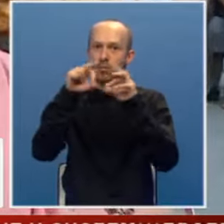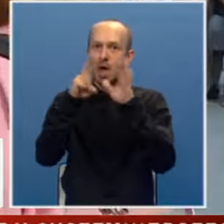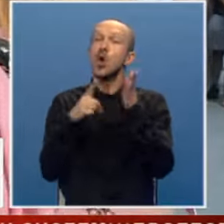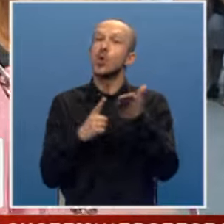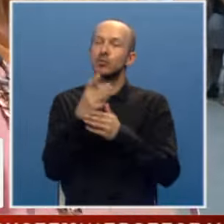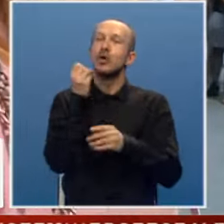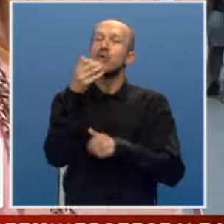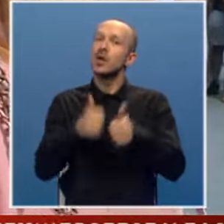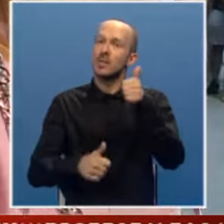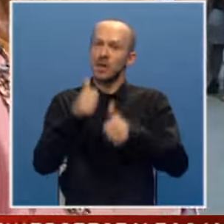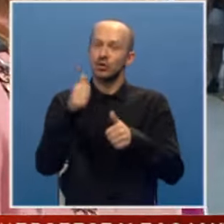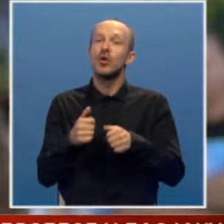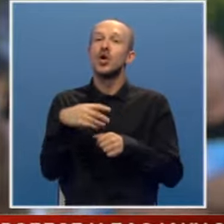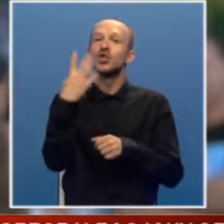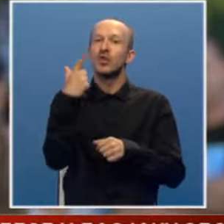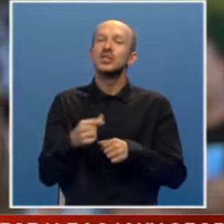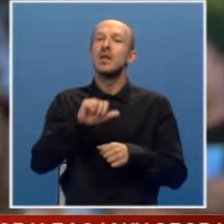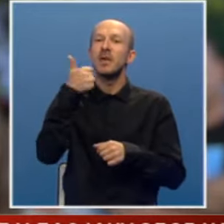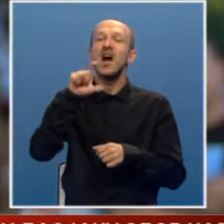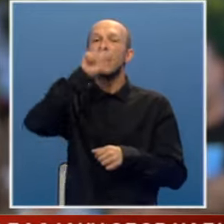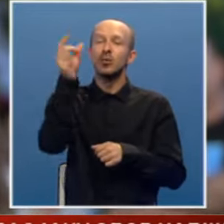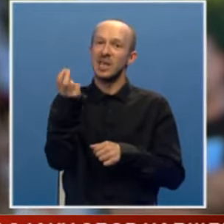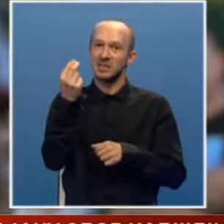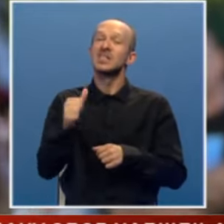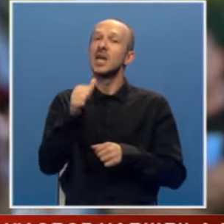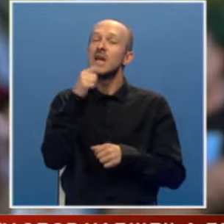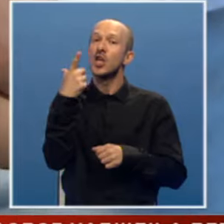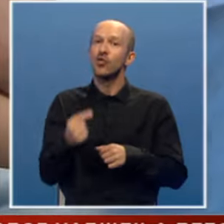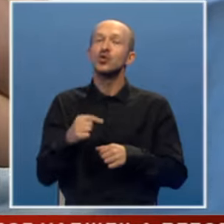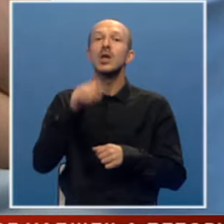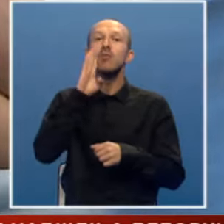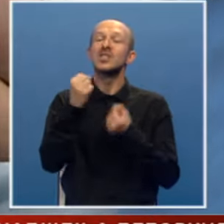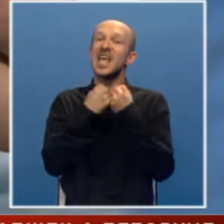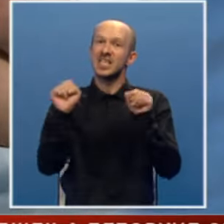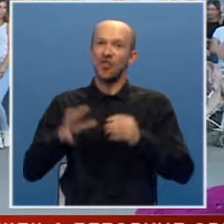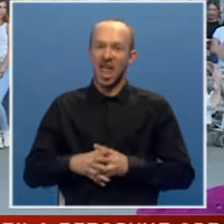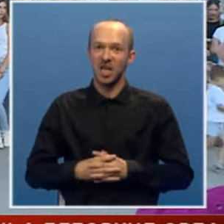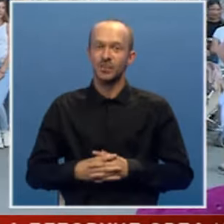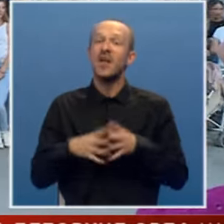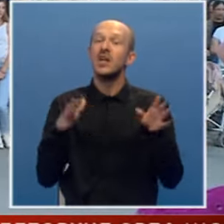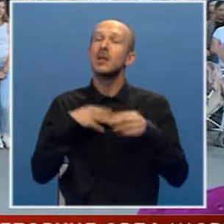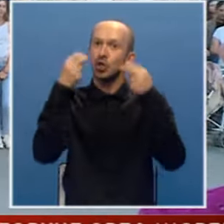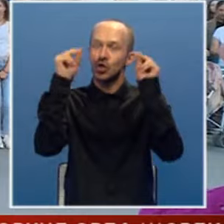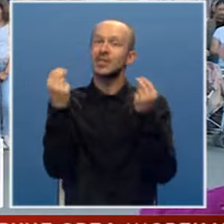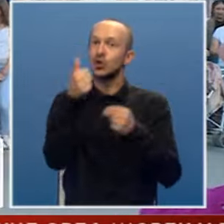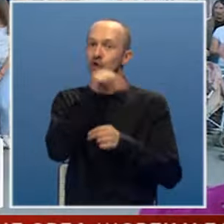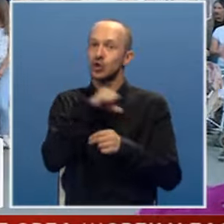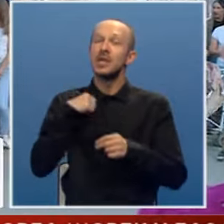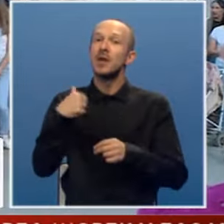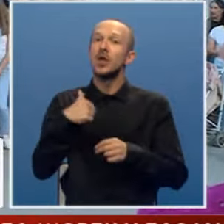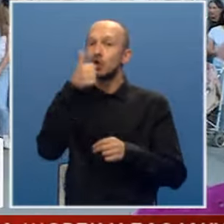Uspješan je na brojnim takmičenjima, četvorostruki Prvak Republike Srpske i dvostruki Bosne i Hercegovine. Velika mi je čast zato što je